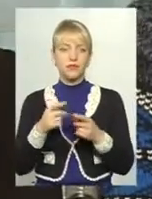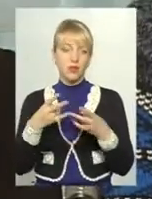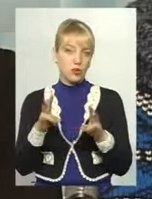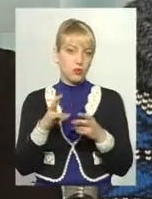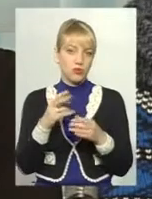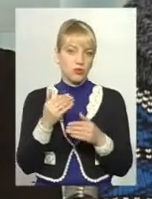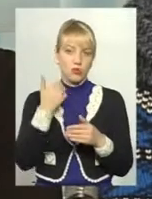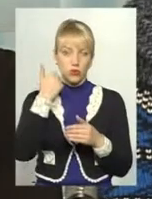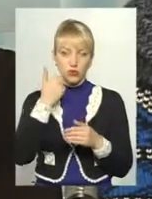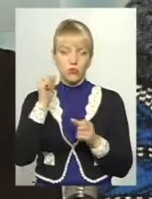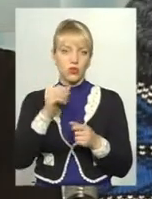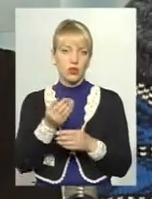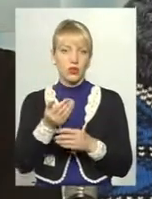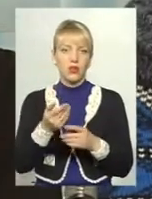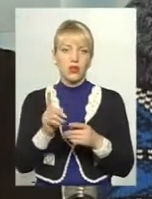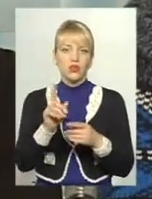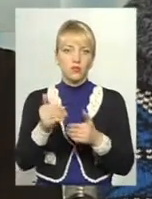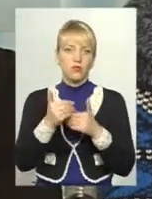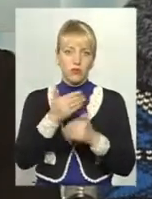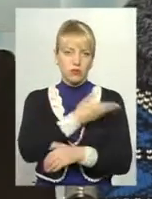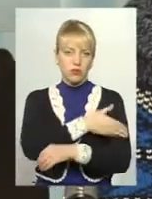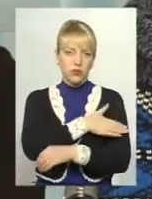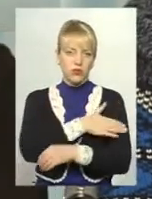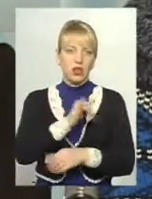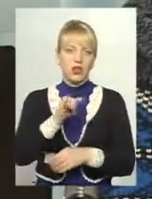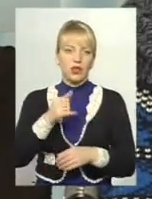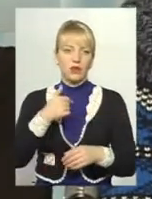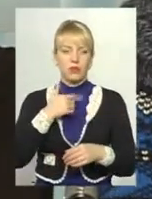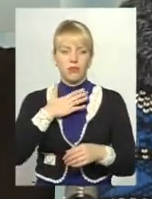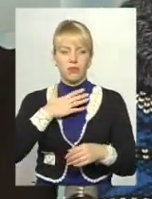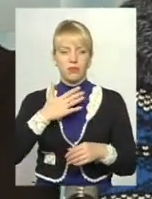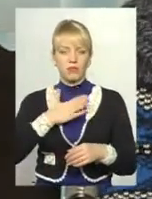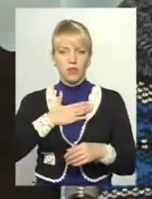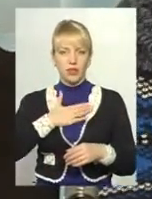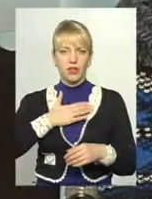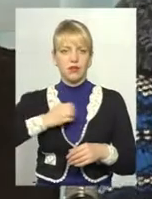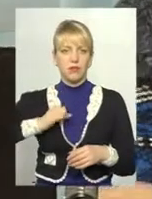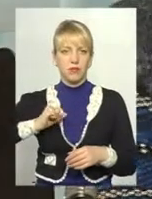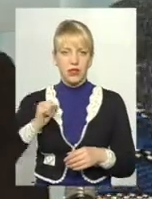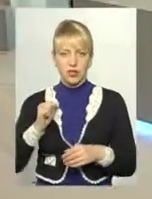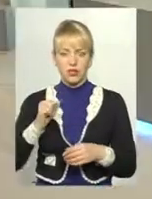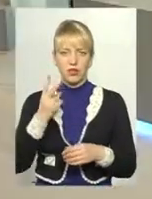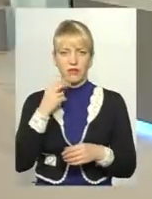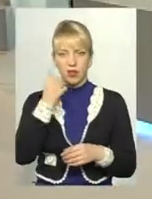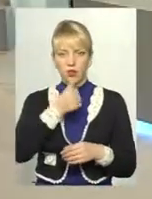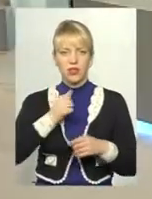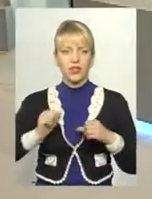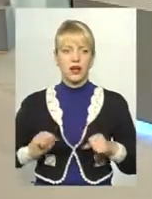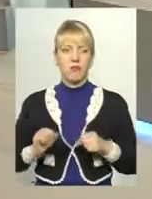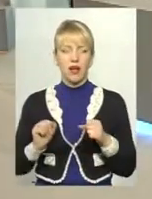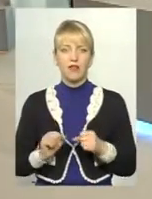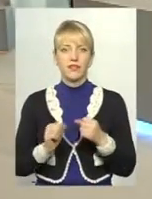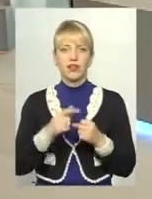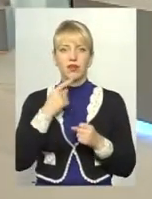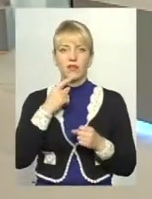наприклад, другий варіант, от, мій теж, я люблю конкретно, мій приятель, два роки намагався, говорили мої колеги про Сатанів,